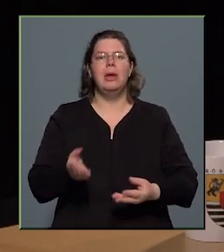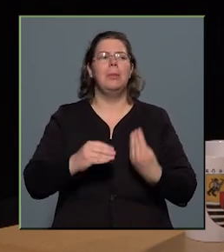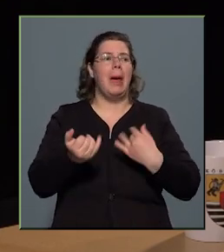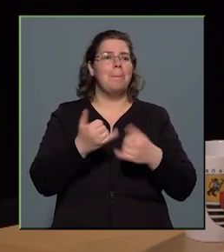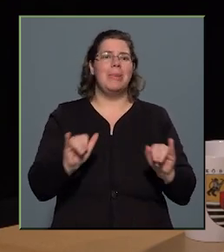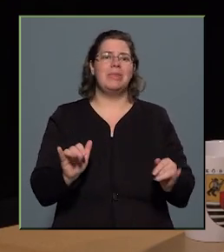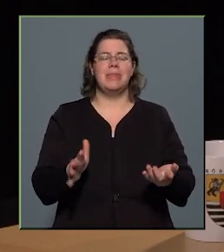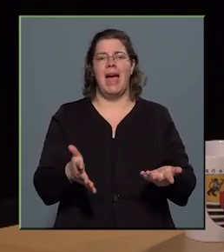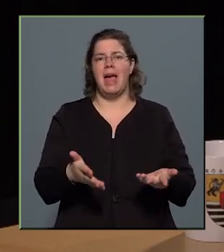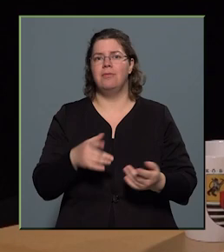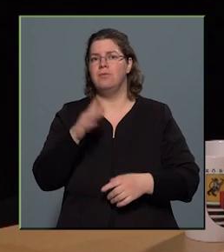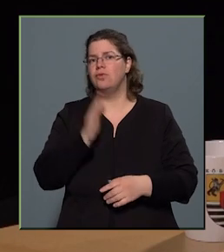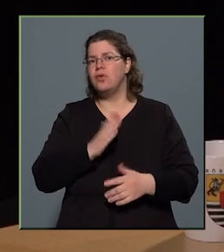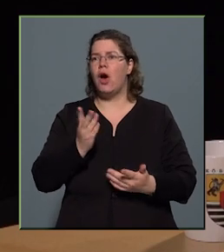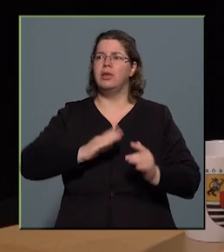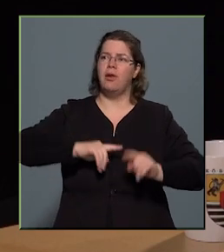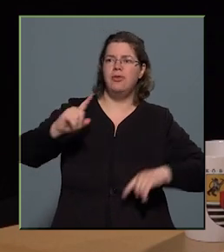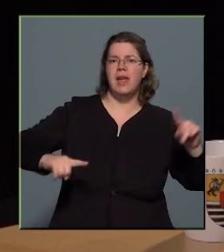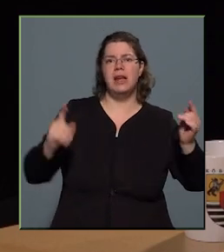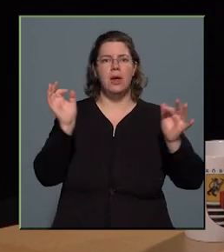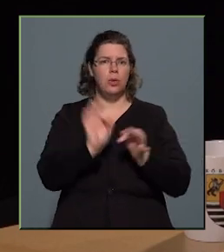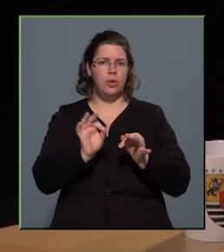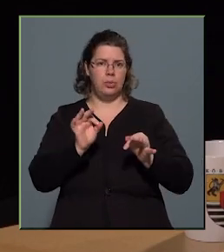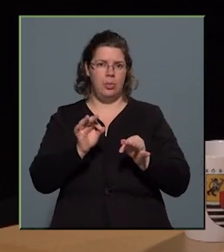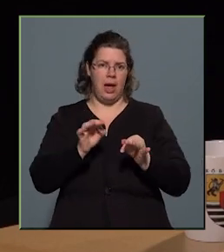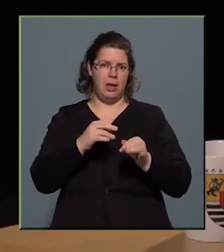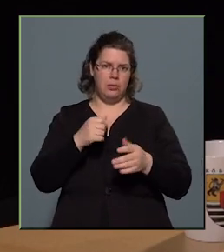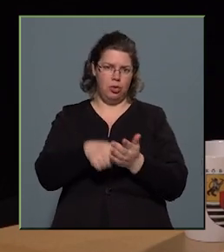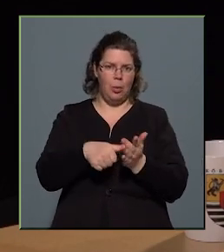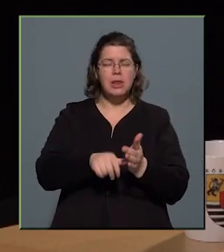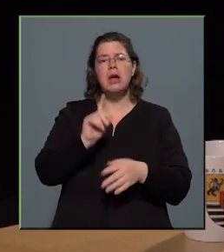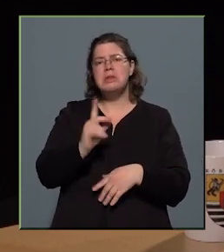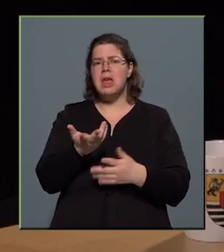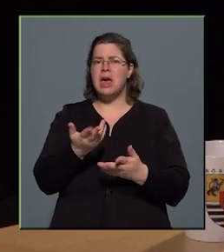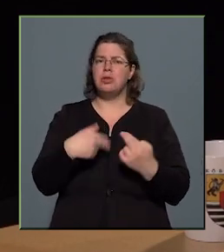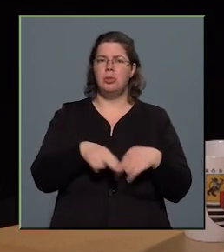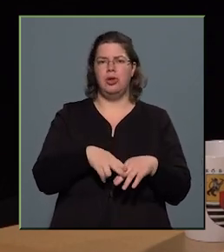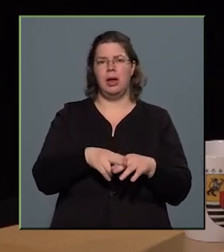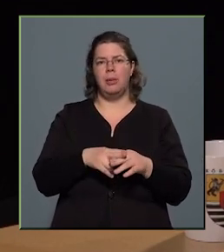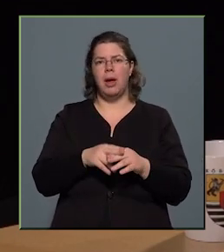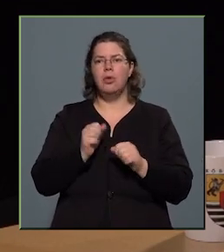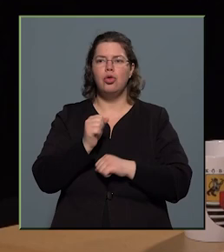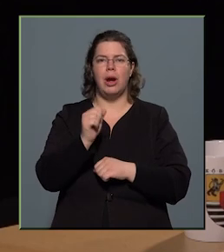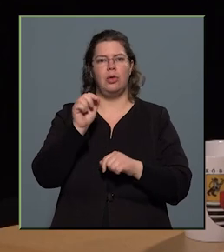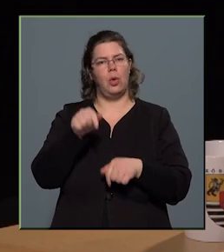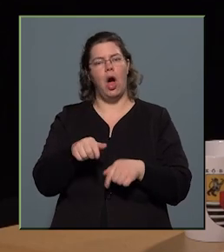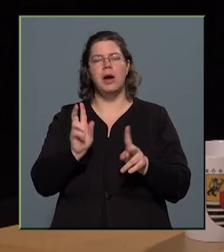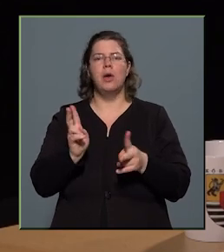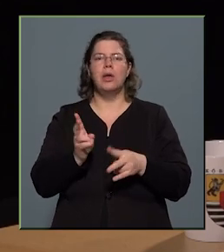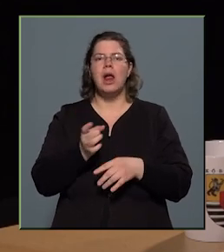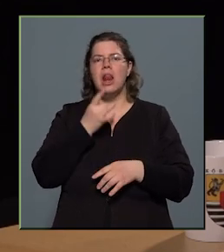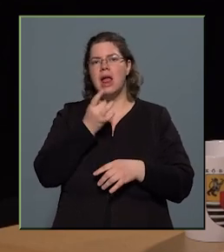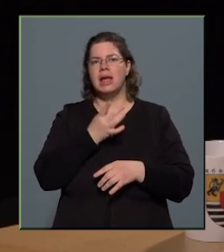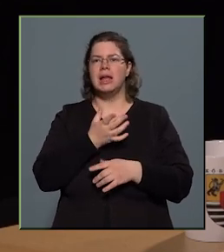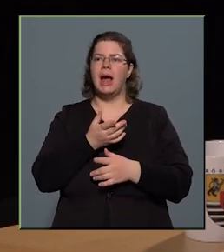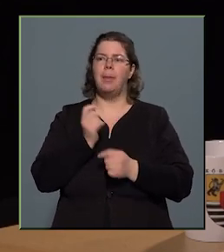fajta és féle ügyben nyomoznak, de túlnyomó többségében törekszünk arra, hogy mondjuk a leginkább